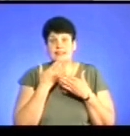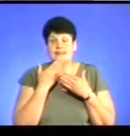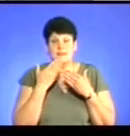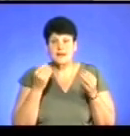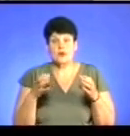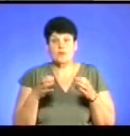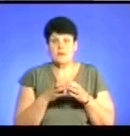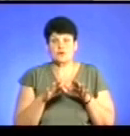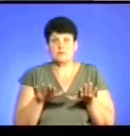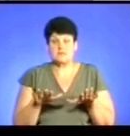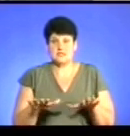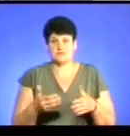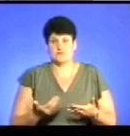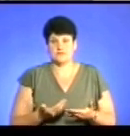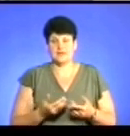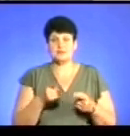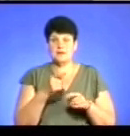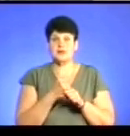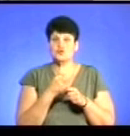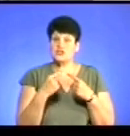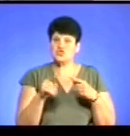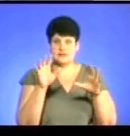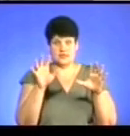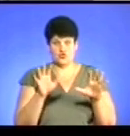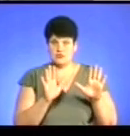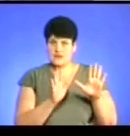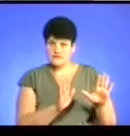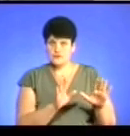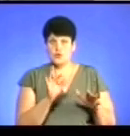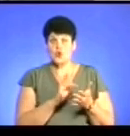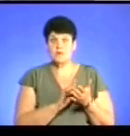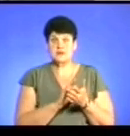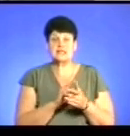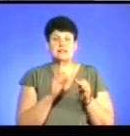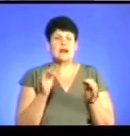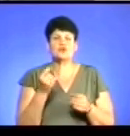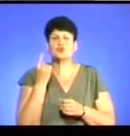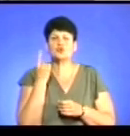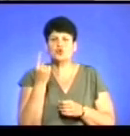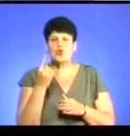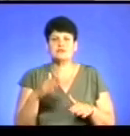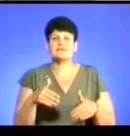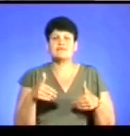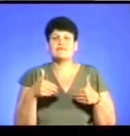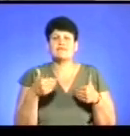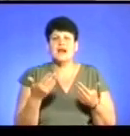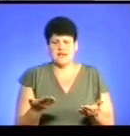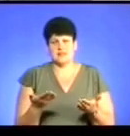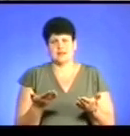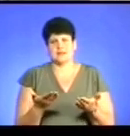проживання, тому що там працює зовсім інше законодавство Ромів. Жодного звернення, яке б десь